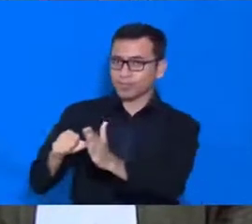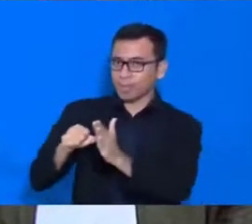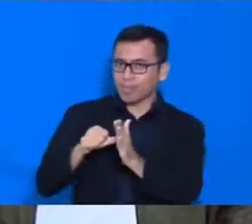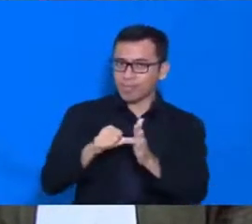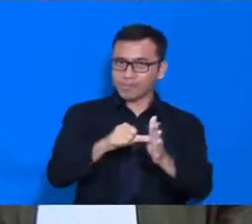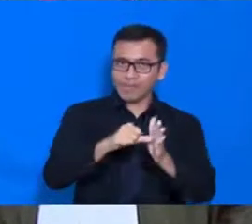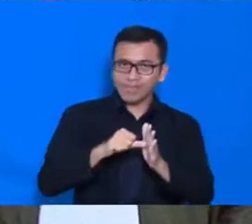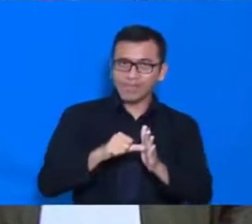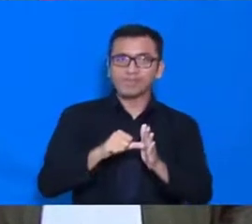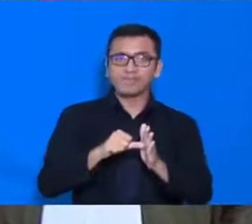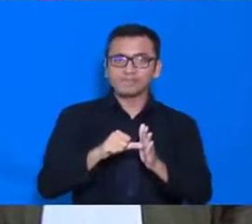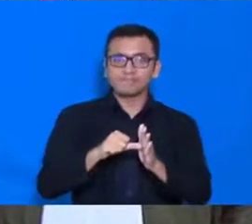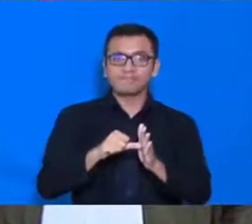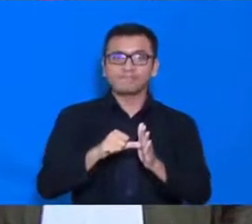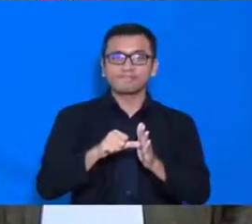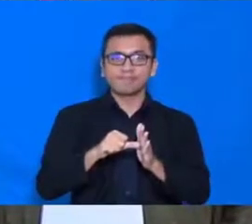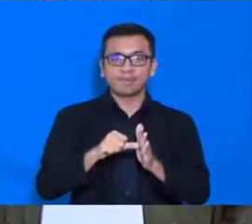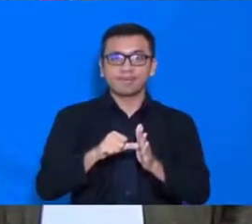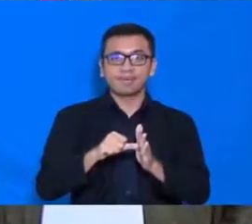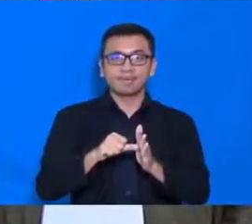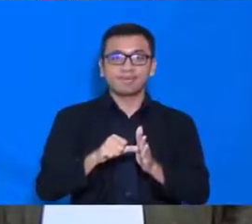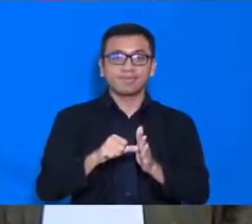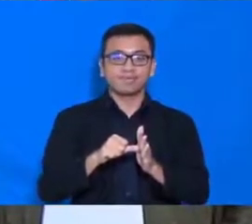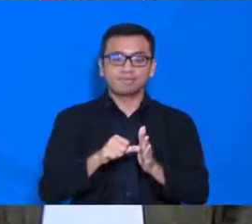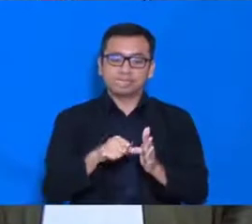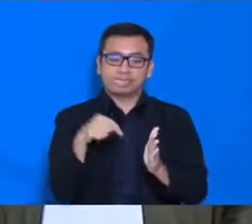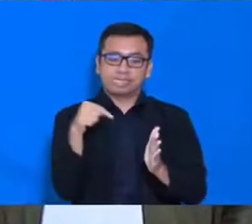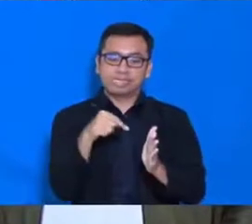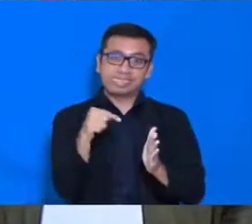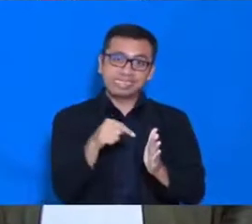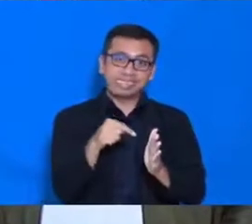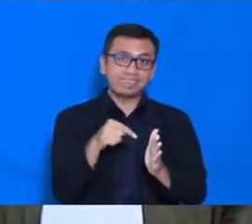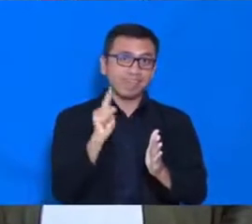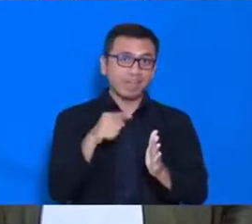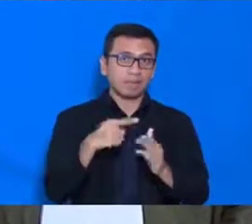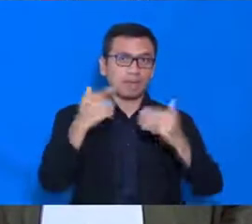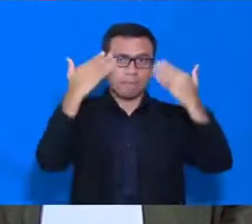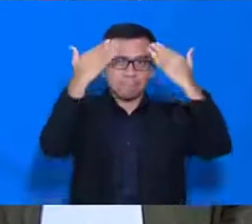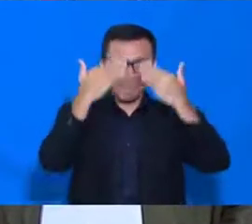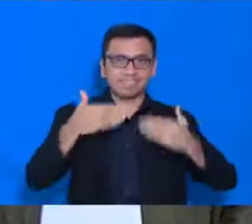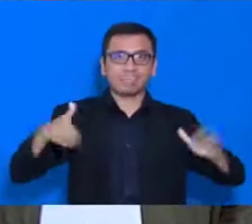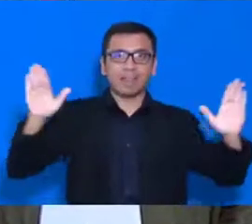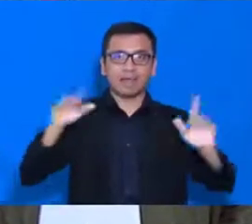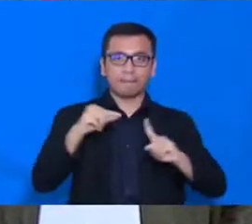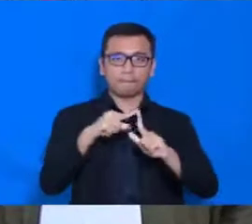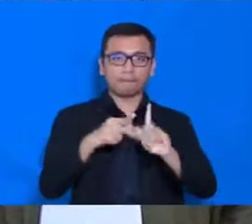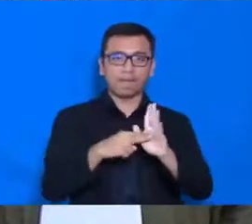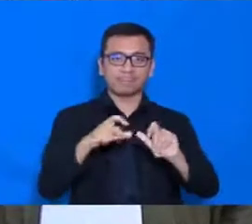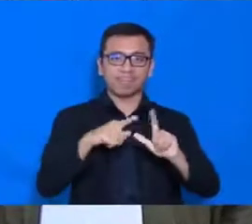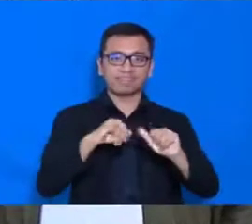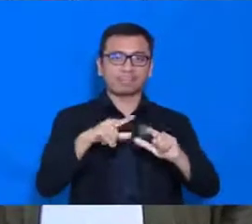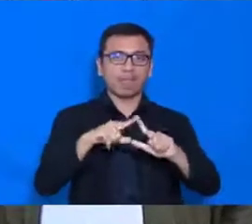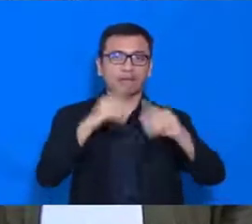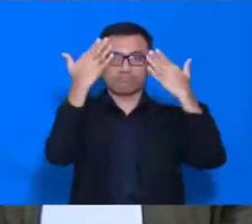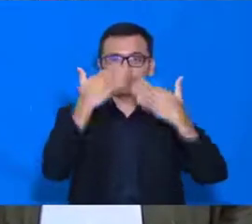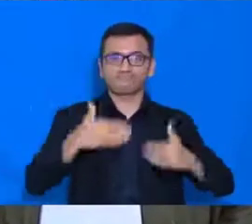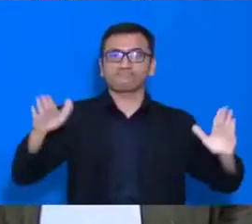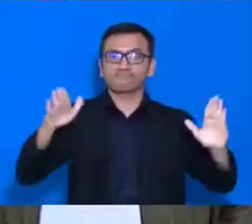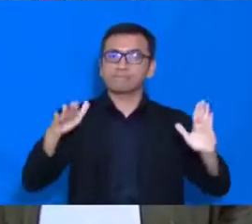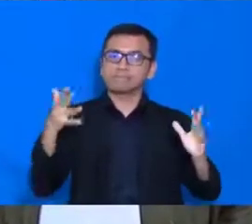ini adalah merupakan implementasi dari Pancasila. Dan yang terakhir, yang keempat adalah